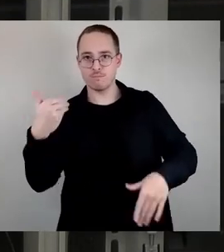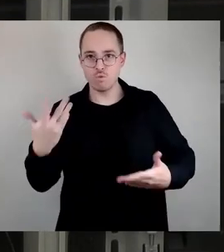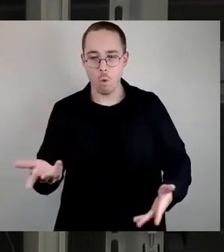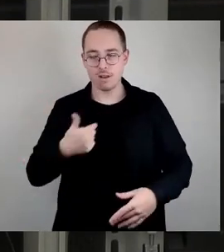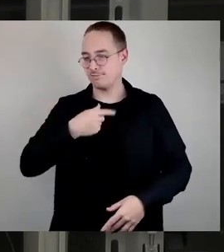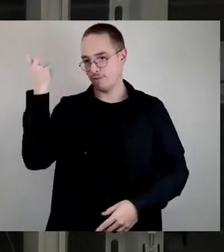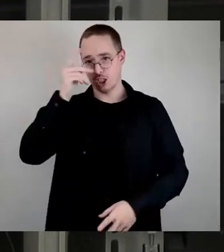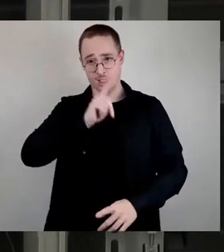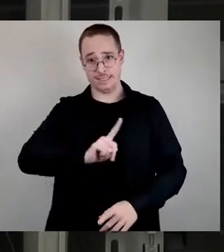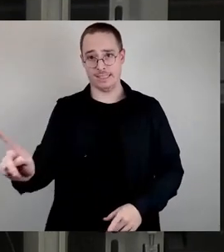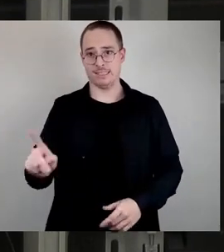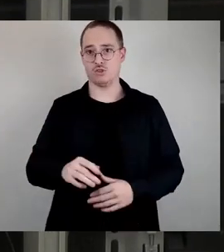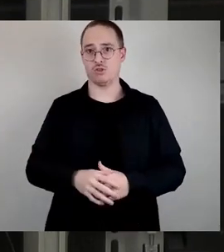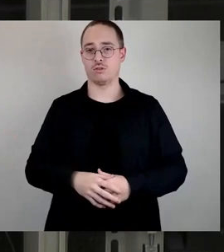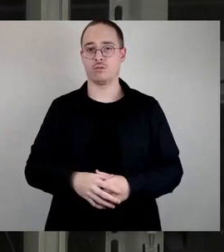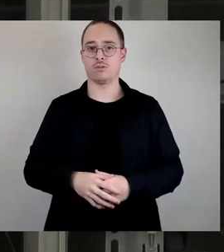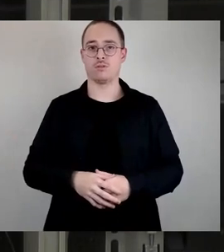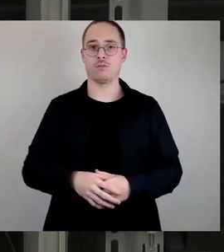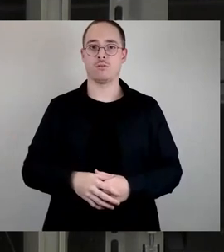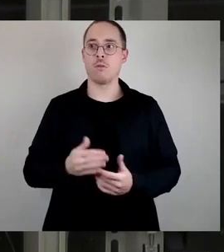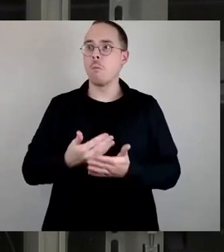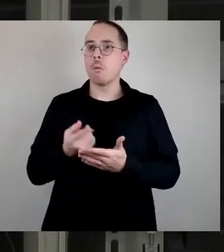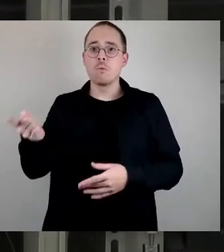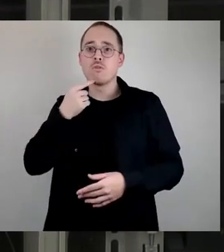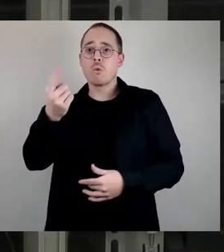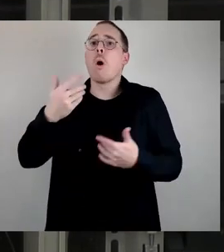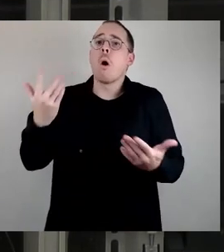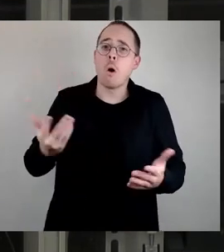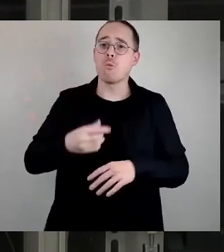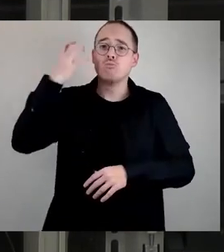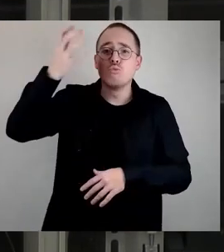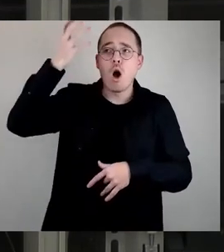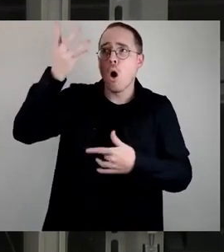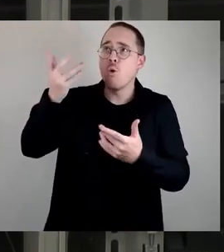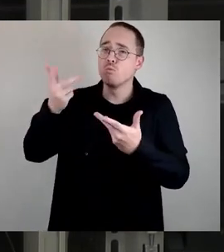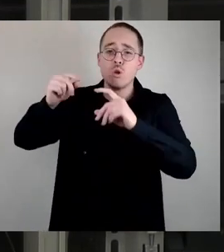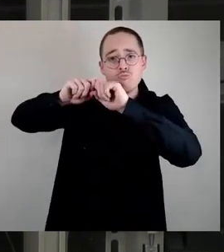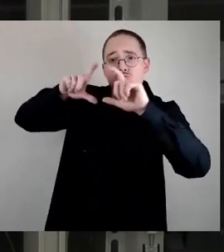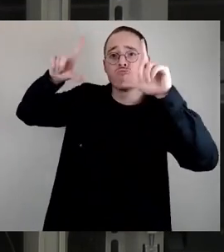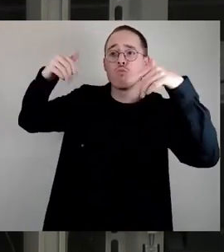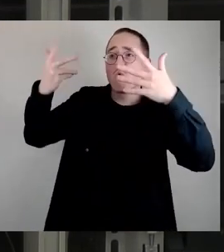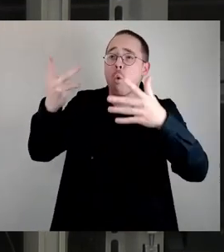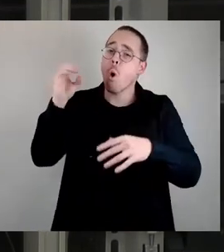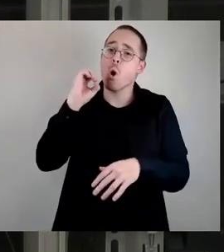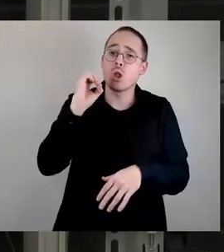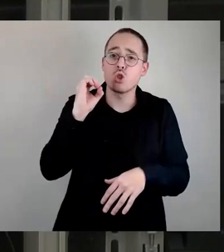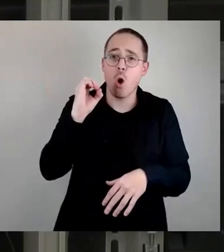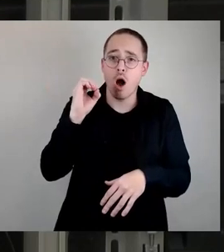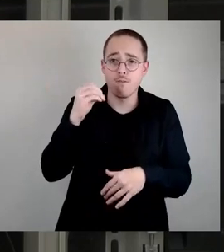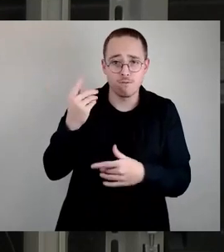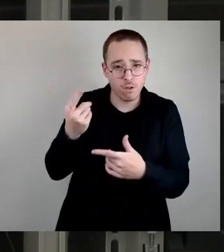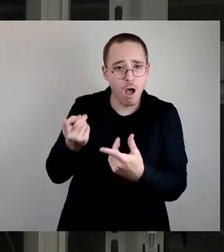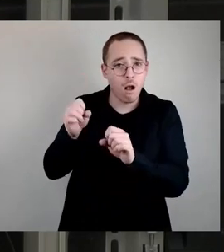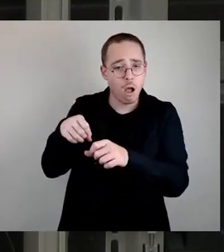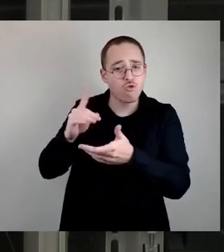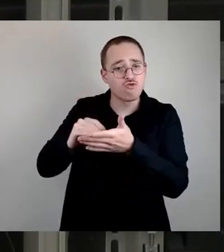Vor allen Dingen, wenn dann immer noch angeführt wird, so ein Traumschloss, Fantasie, Ottendorf wird ja eine Schule entwickeln,